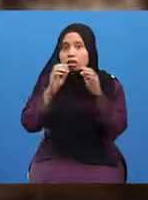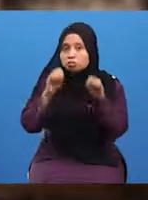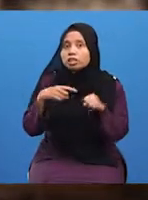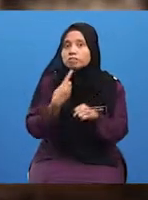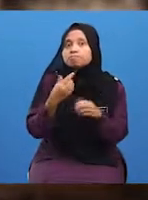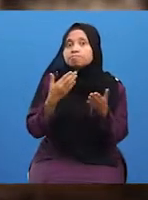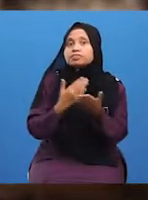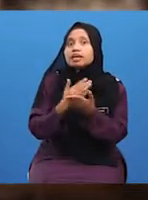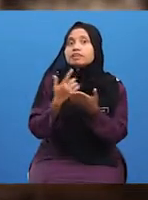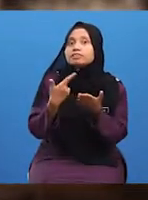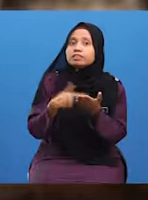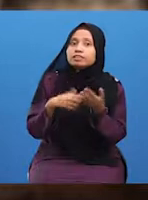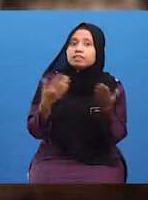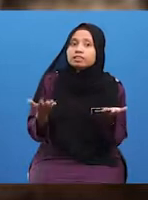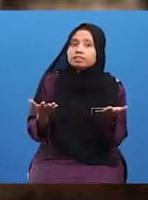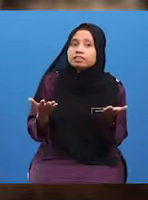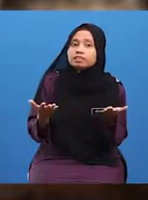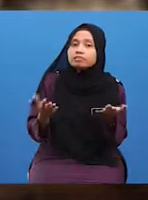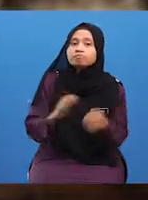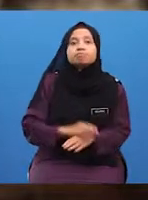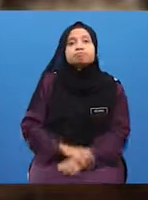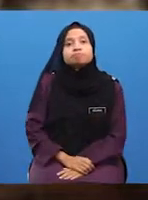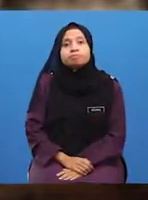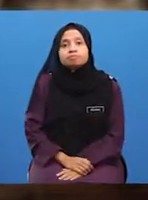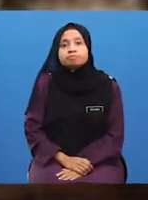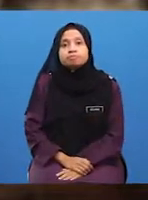kita teruskan lagi pembelajaran kita hari ini?